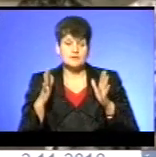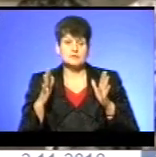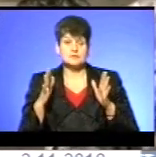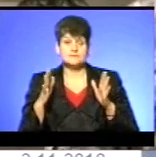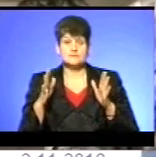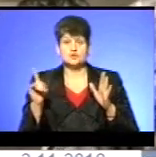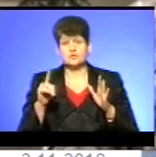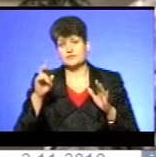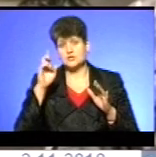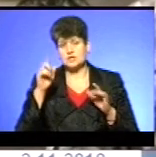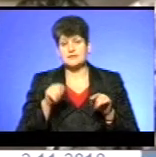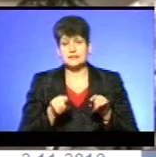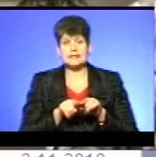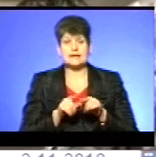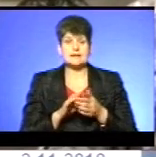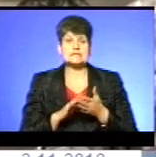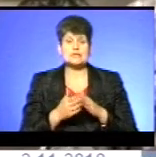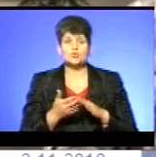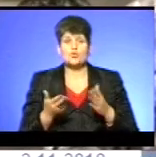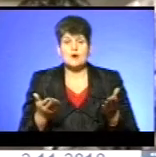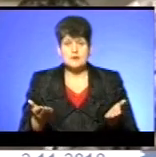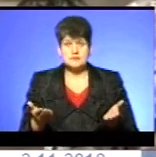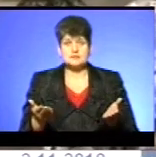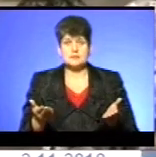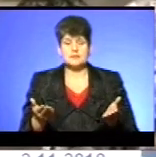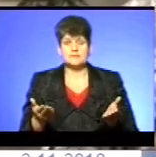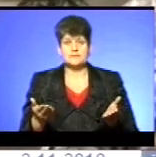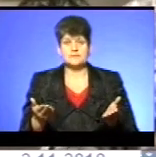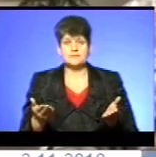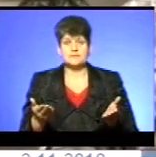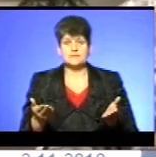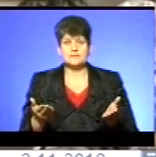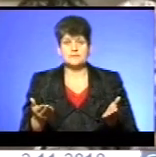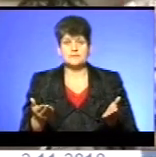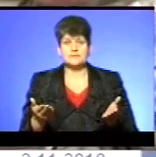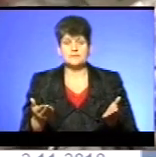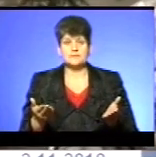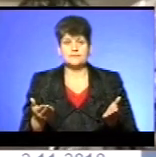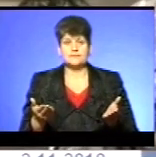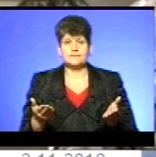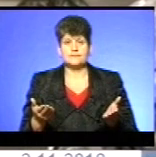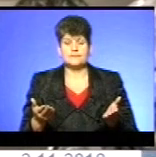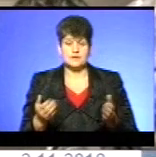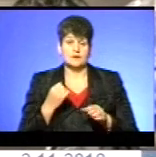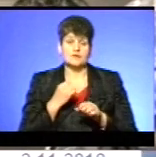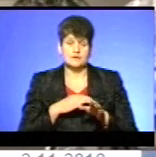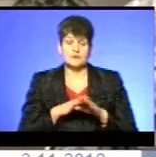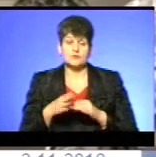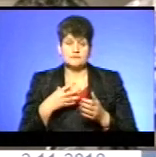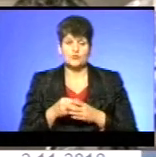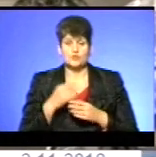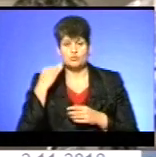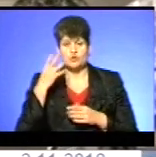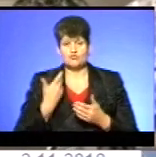на даний час така ситуація, що воле-неволе я втілив свою мрію в